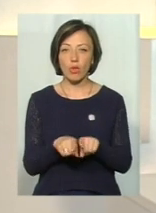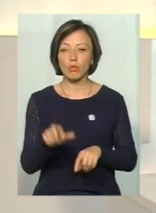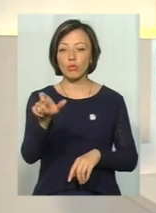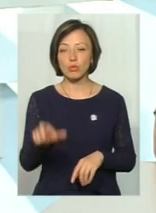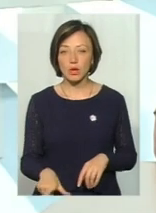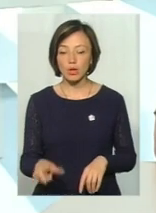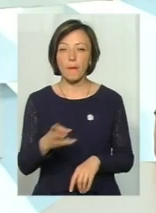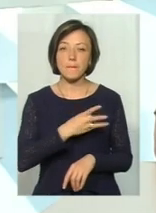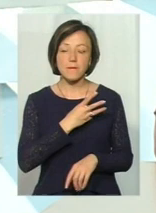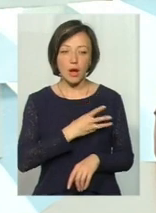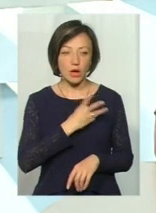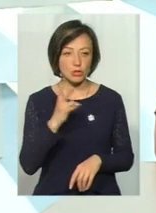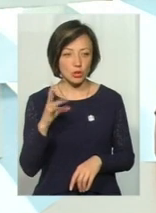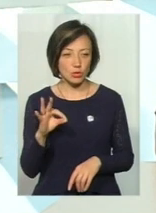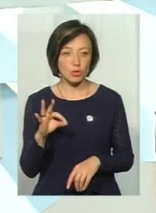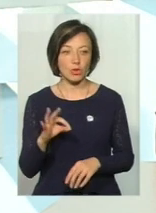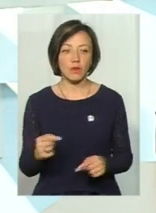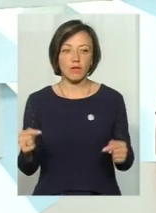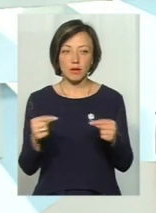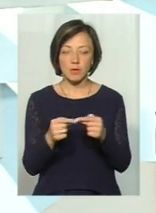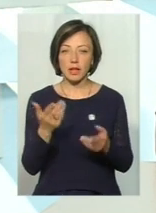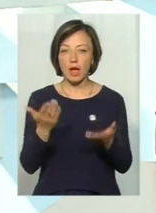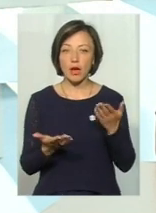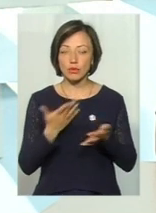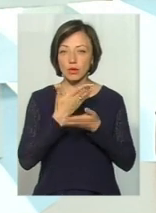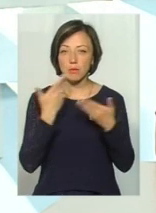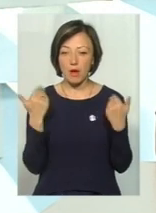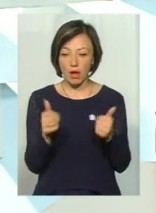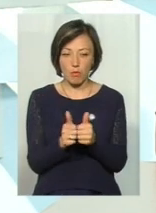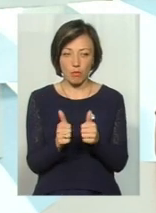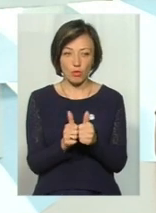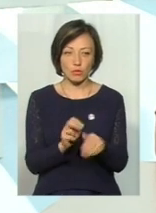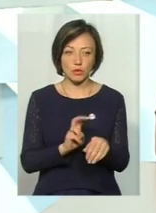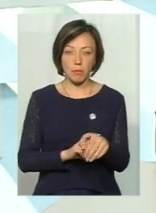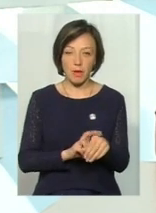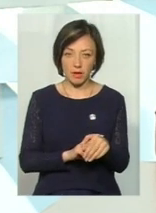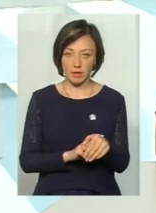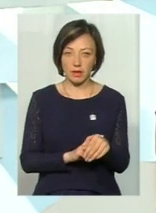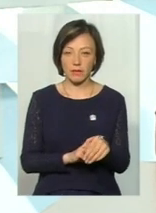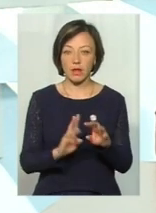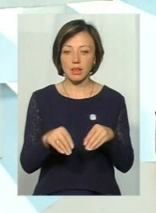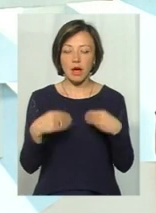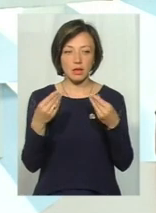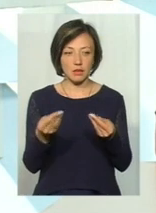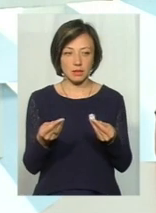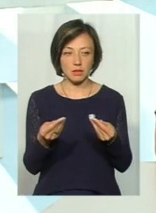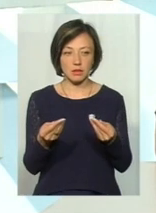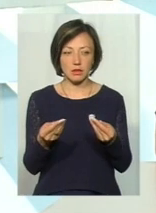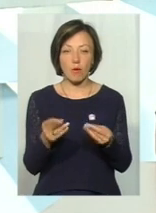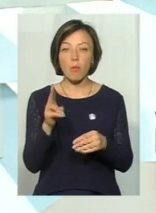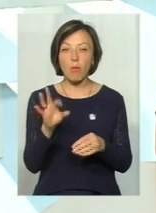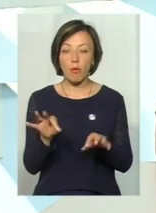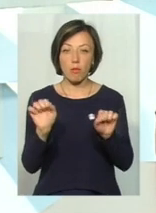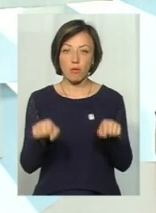бажано, відповідно, якщо немає поруч медиків, надати по